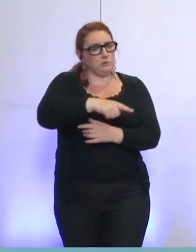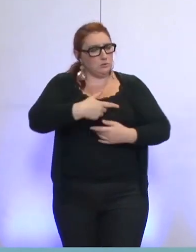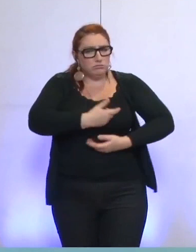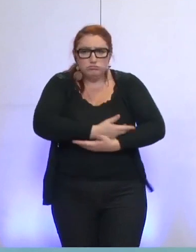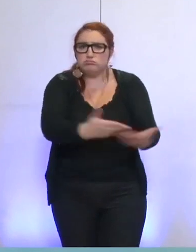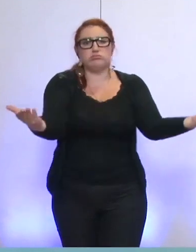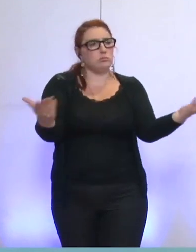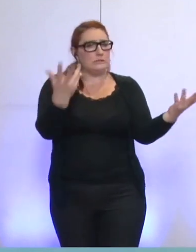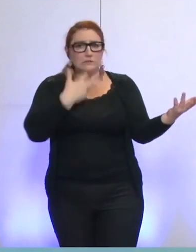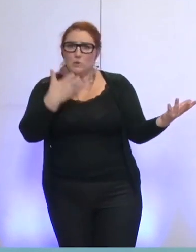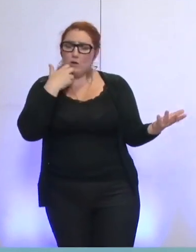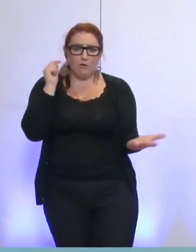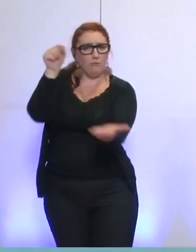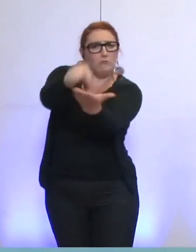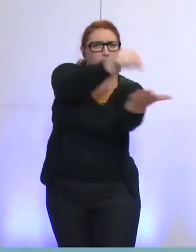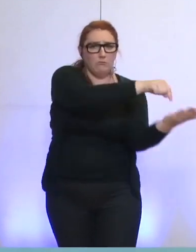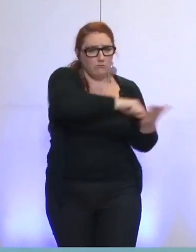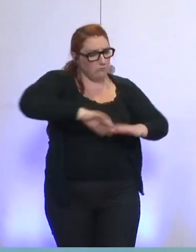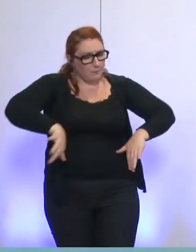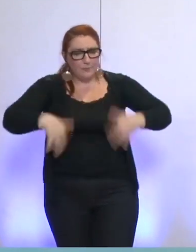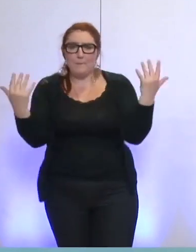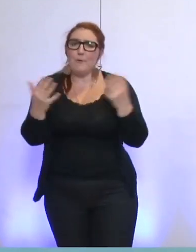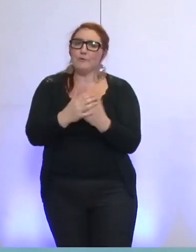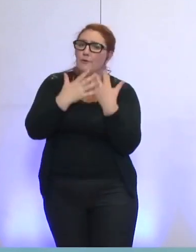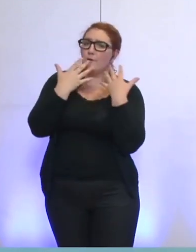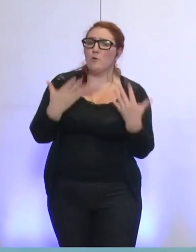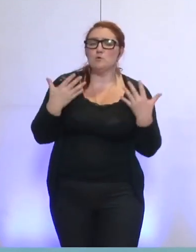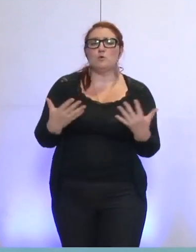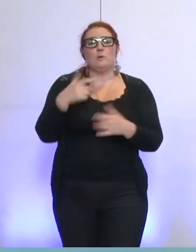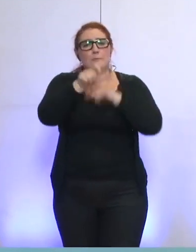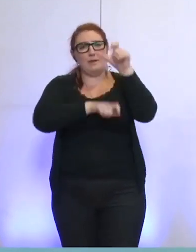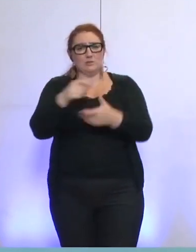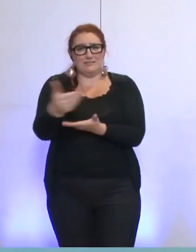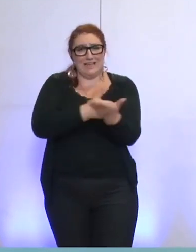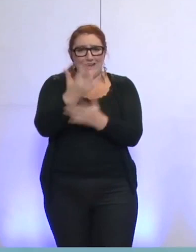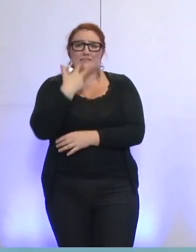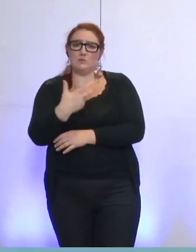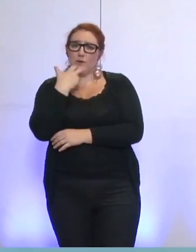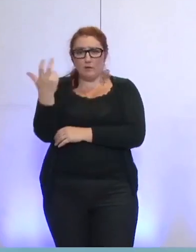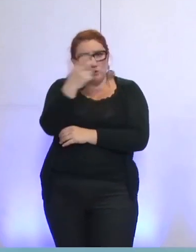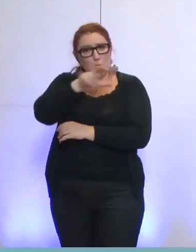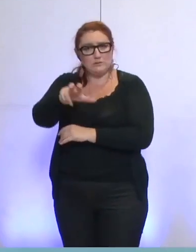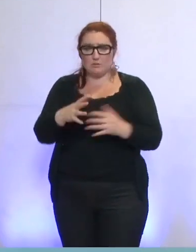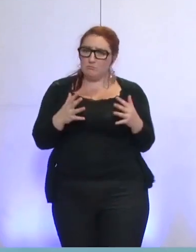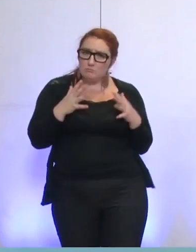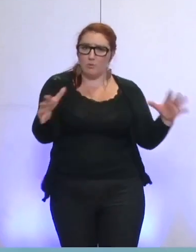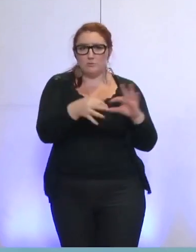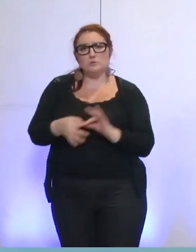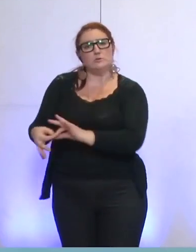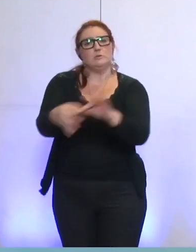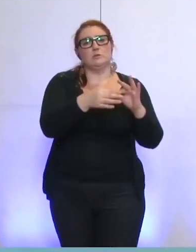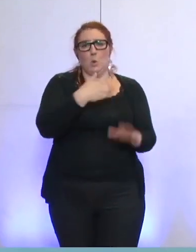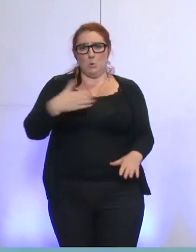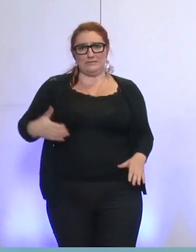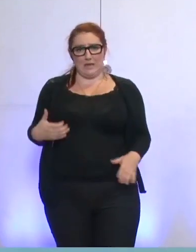citoyens, quel que soit leur lieu d'habitation. Nous sommes aujourd'hui 300 salariés et citoyens mobilisés et solidaires. Nous interpellons le Conseil